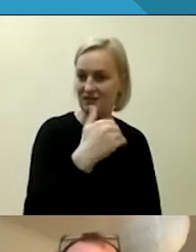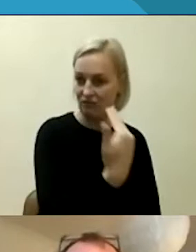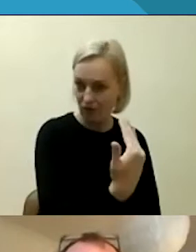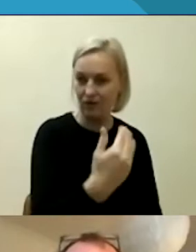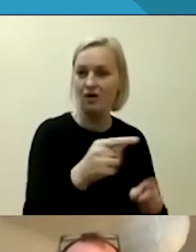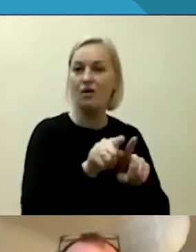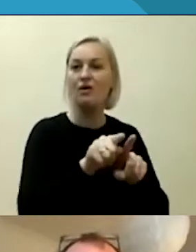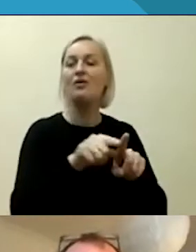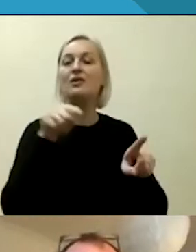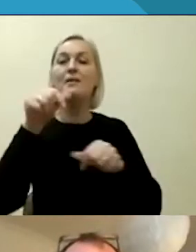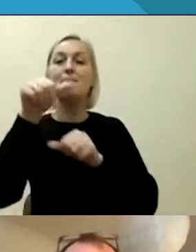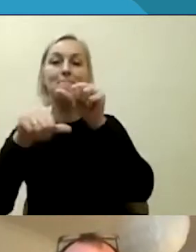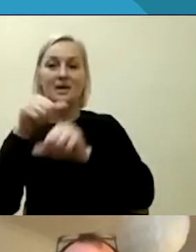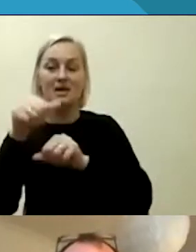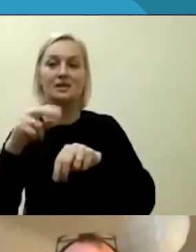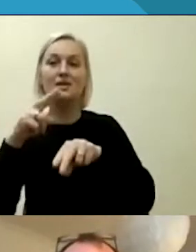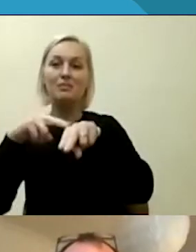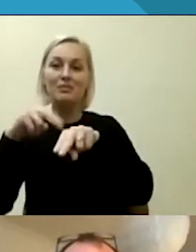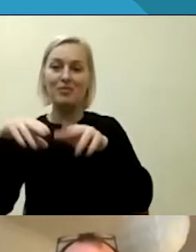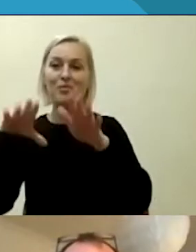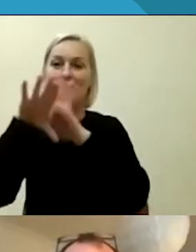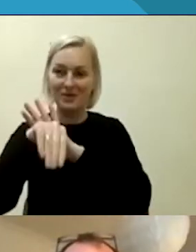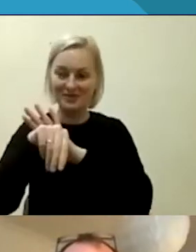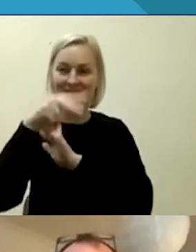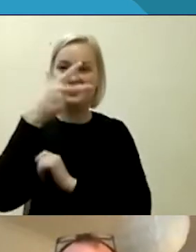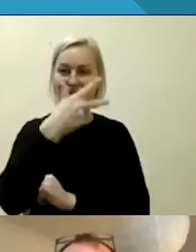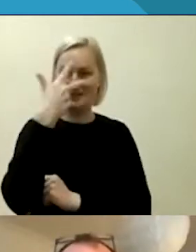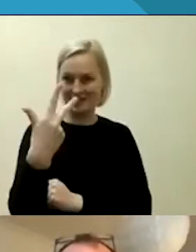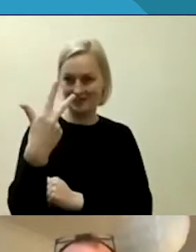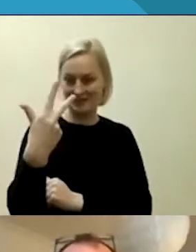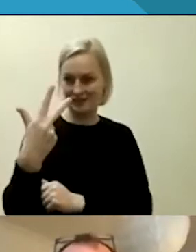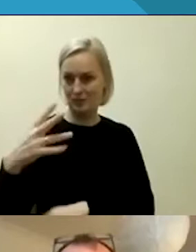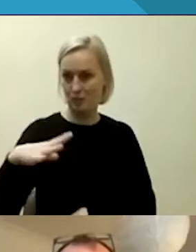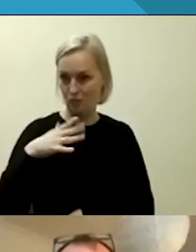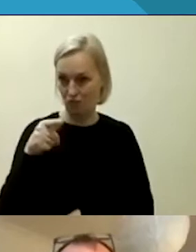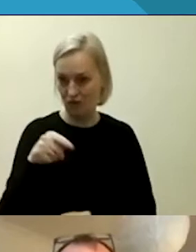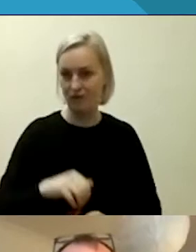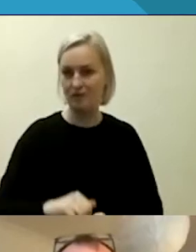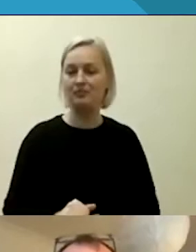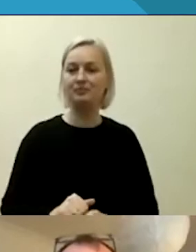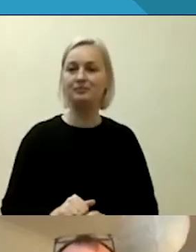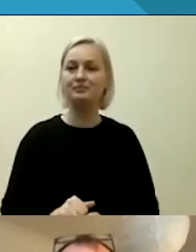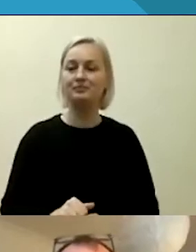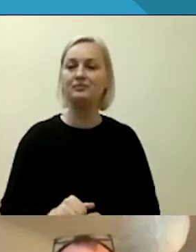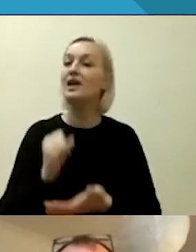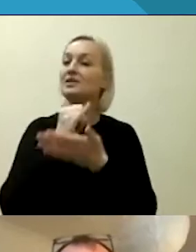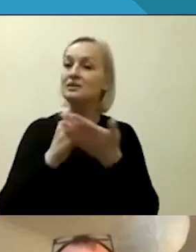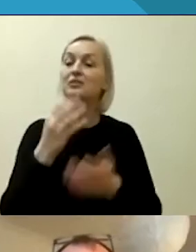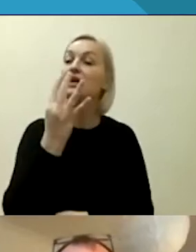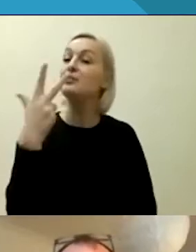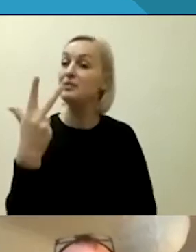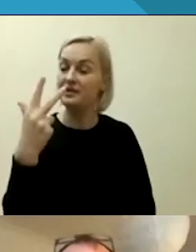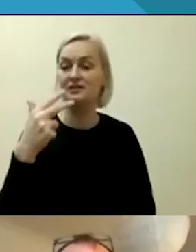tokių buvo tik 33 atvejai. Tik 43 atvejai.